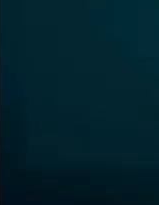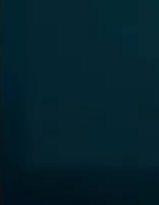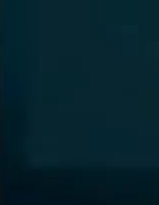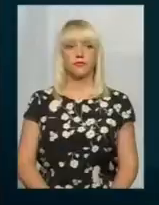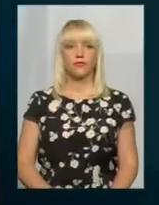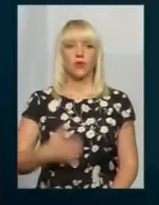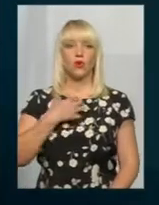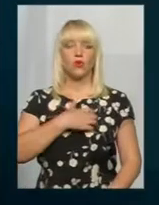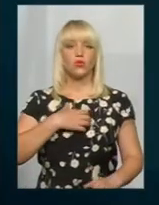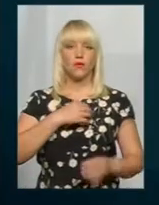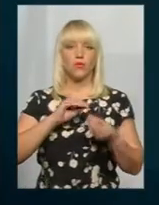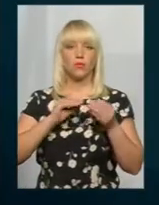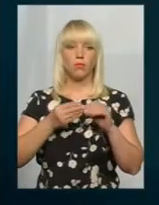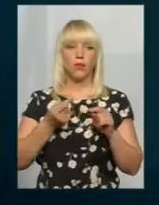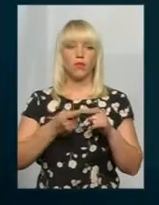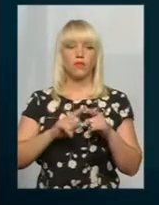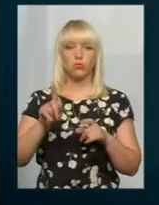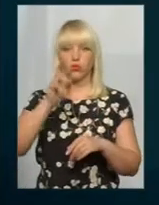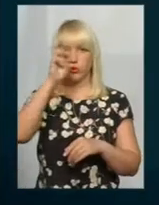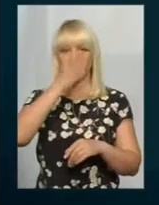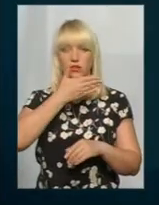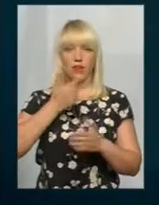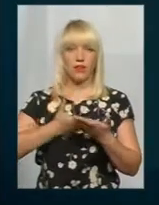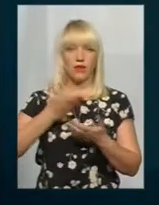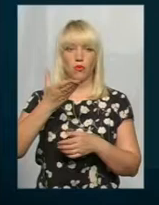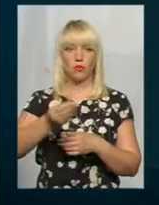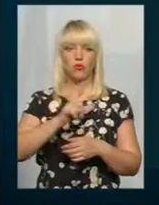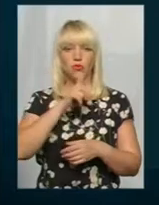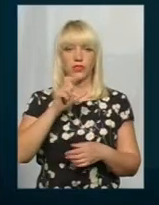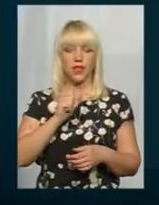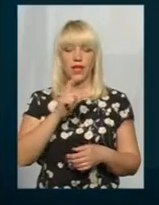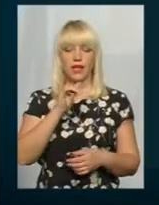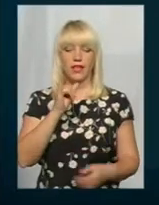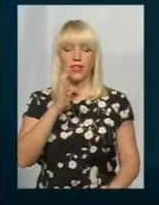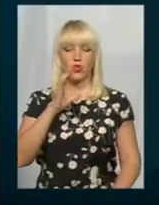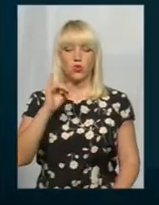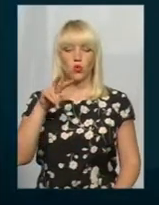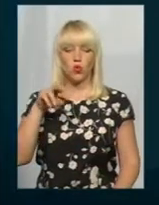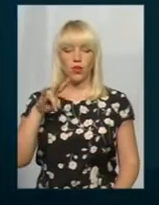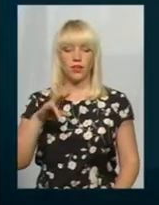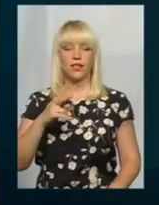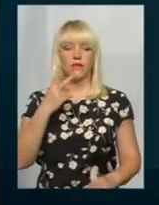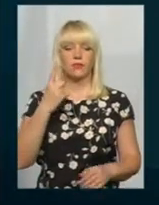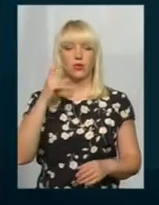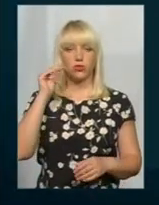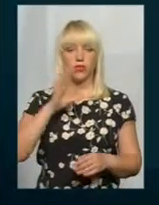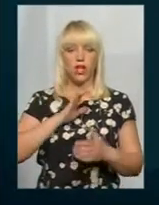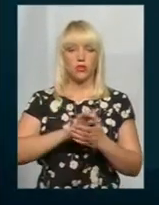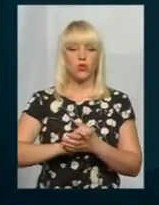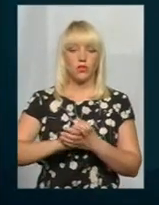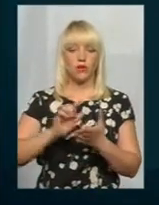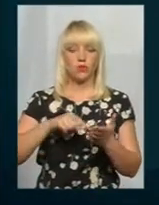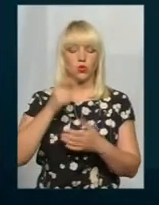Основна проблема в тому, що держава не проплачує за інсулін. 21-го числа Асоціація міст України проводила зустріч з прем'єр